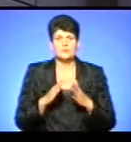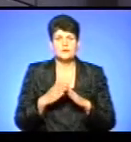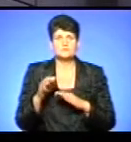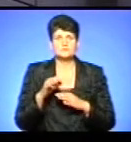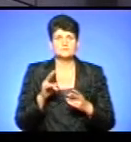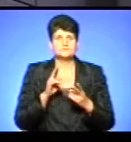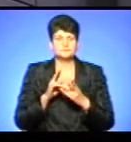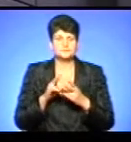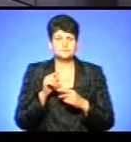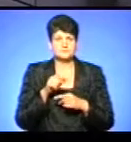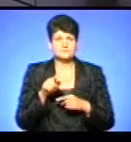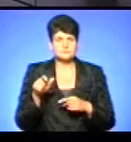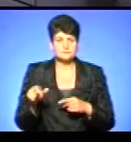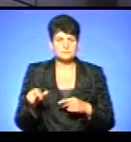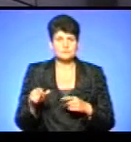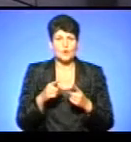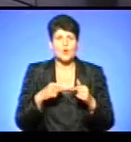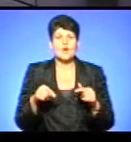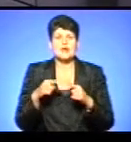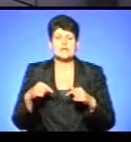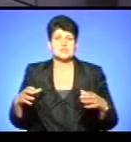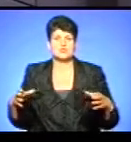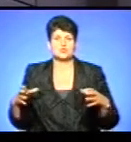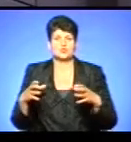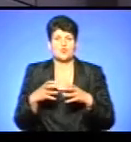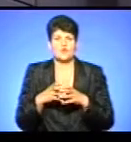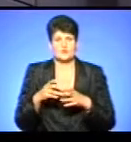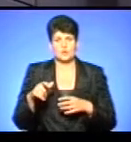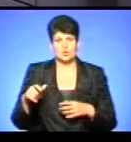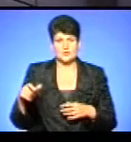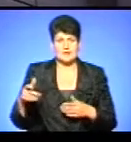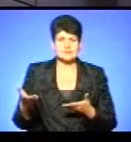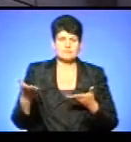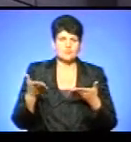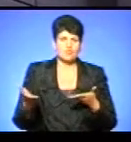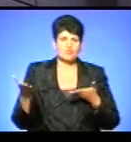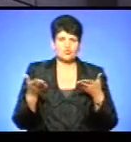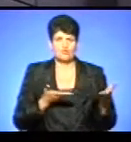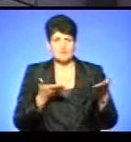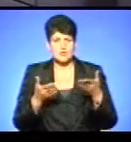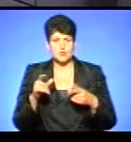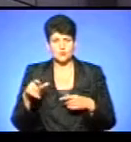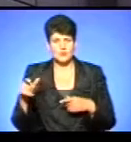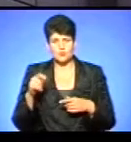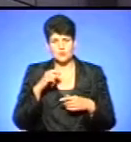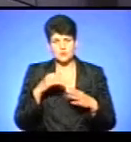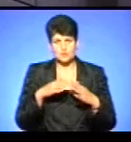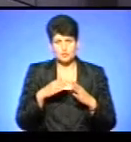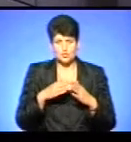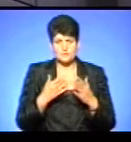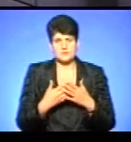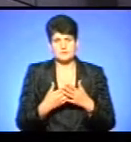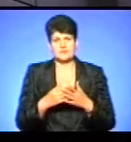зустрічі. І ті вже люди, вони організовували, збирали громаду, запрошували людей. І десь там в українському домі, або десь